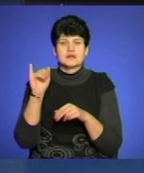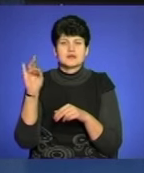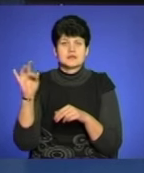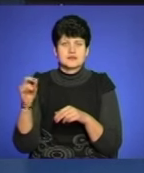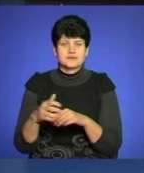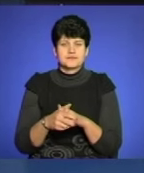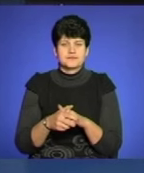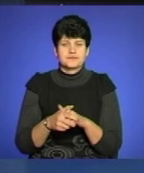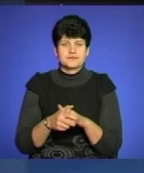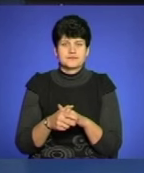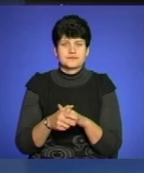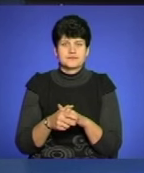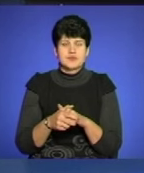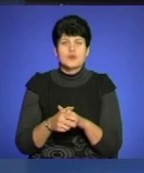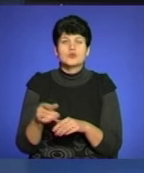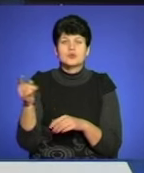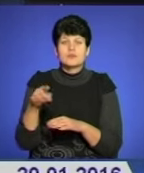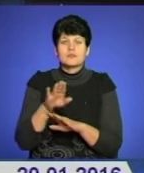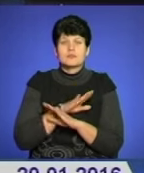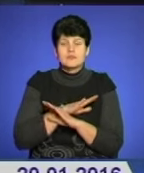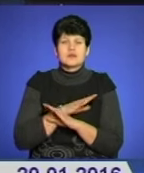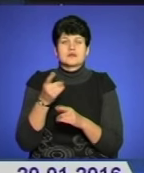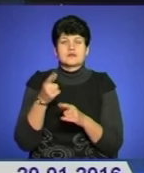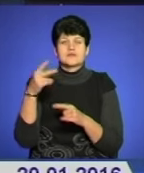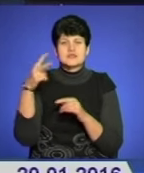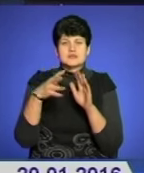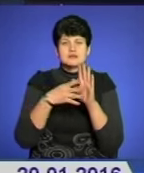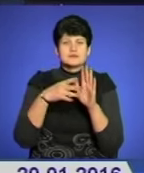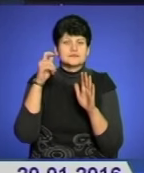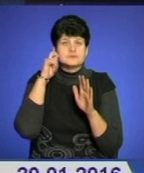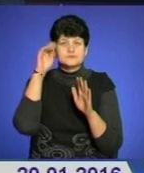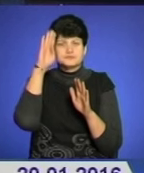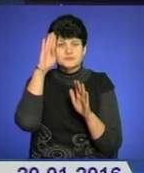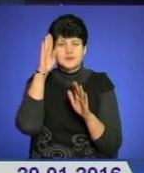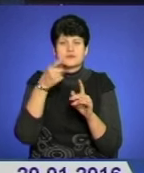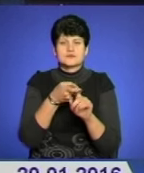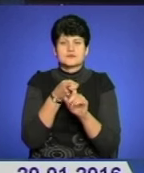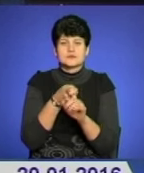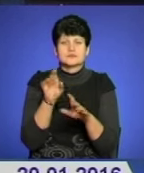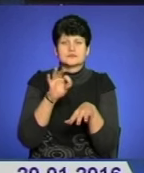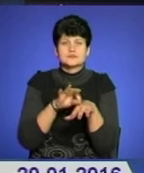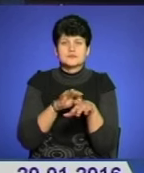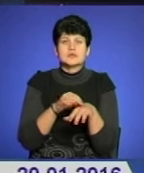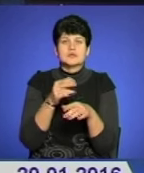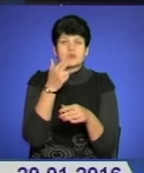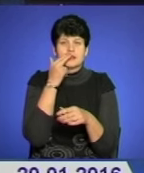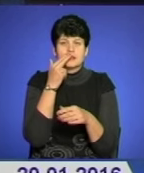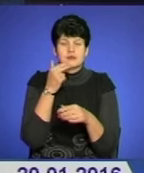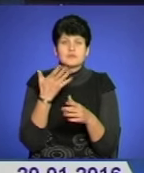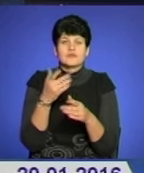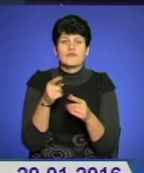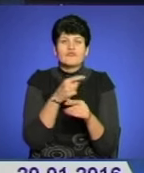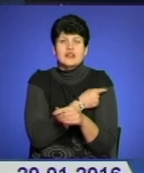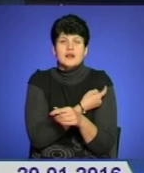У Турнополі помер 29-літній чоловік у наслідок зараження вірусом грипу типу H1N1 Каліфорнія. До лікарні він